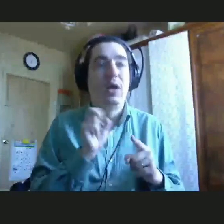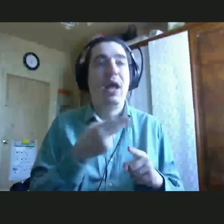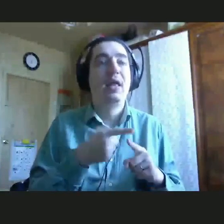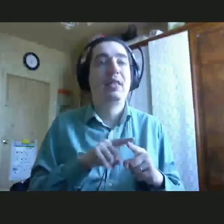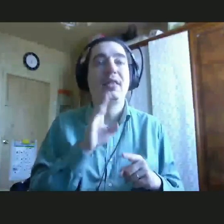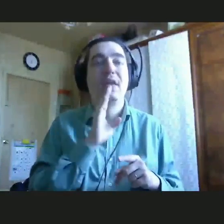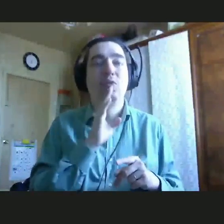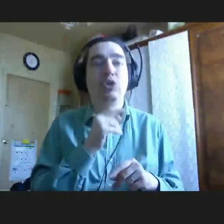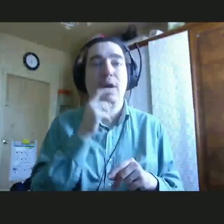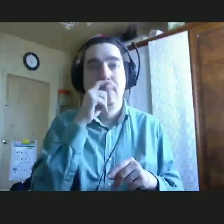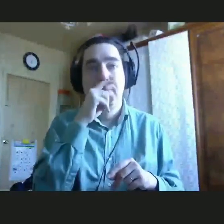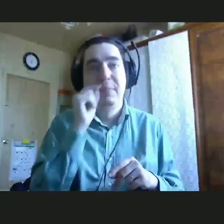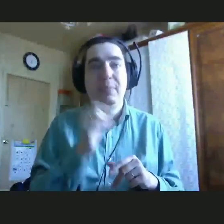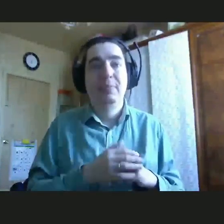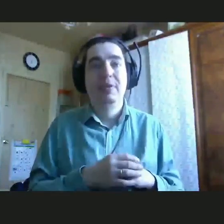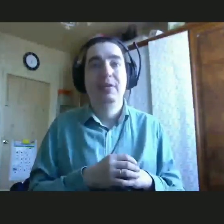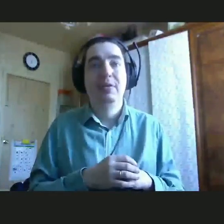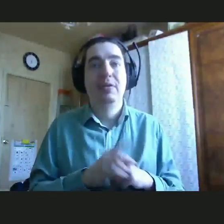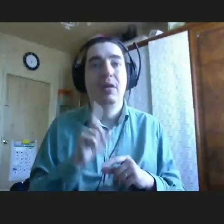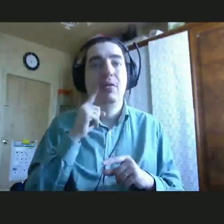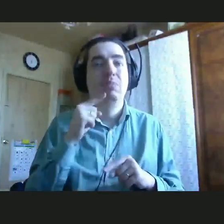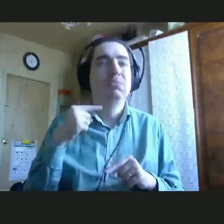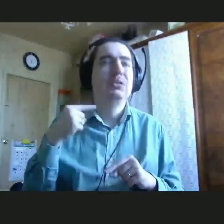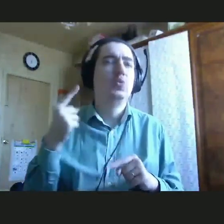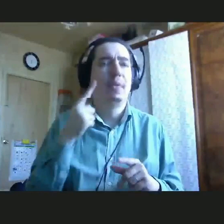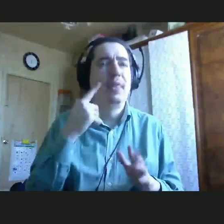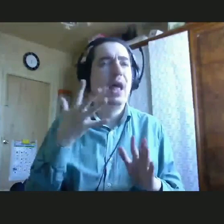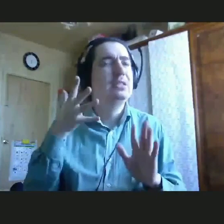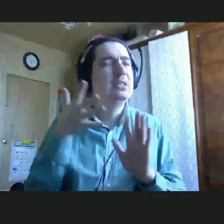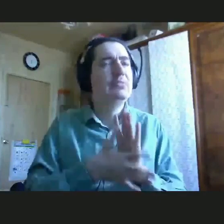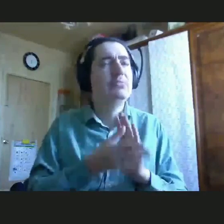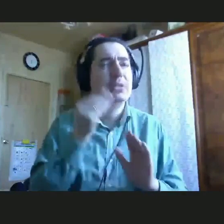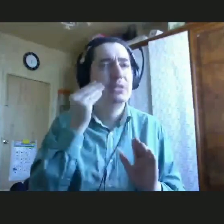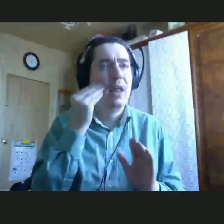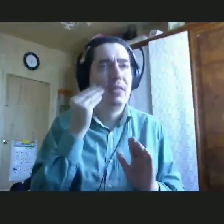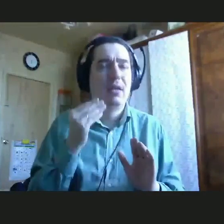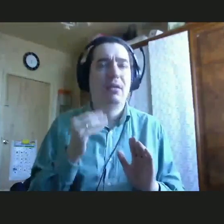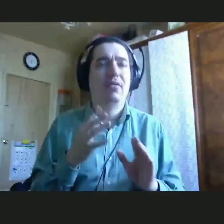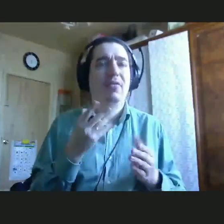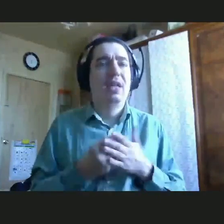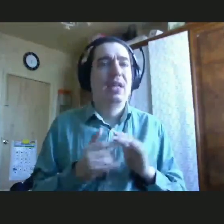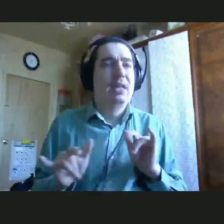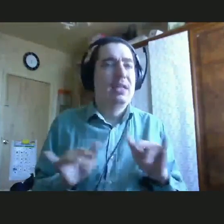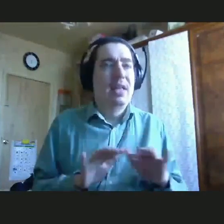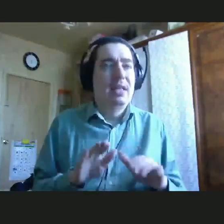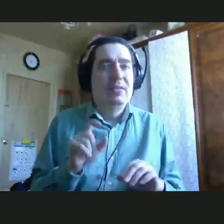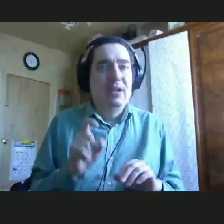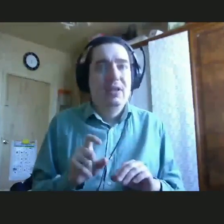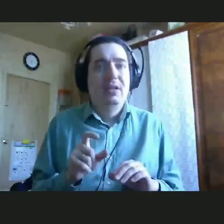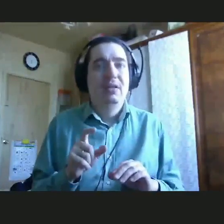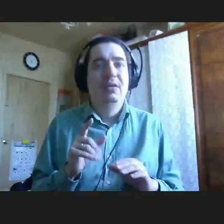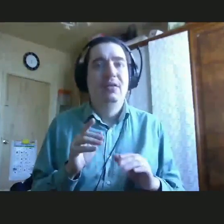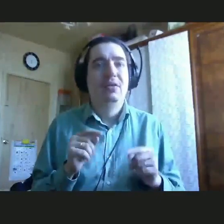которая безумно осмысленная в своих словах, в своих действиях, у которой есть четкий